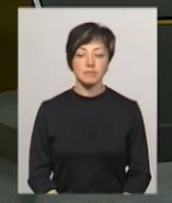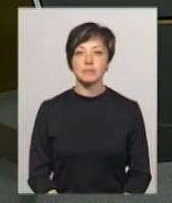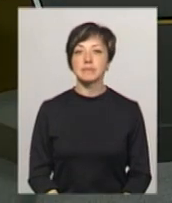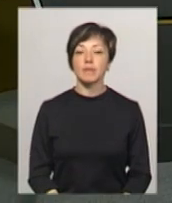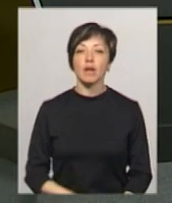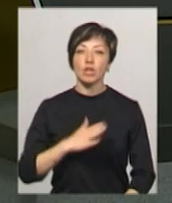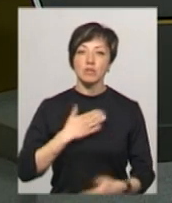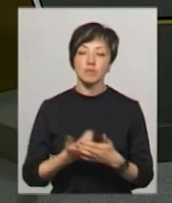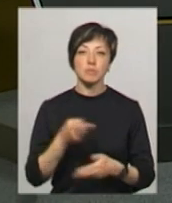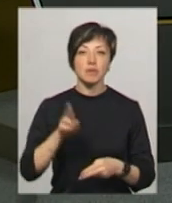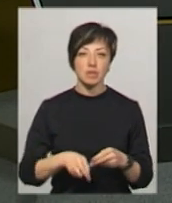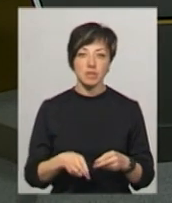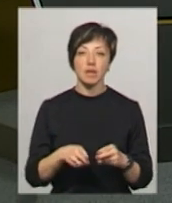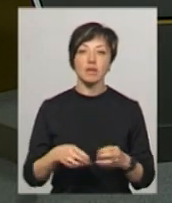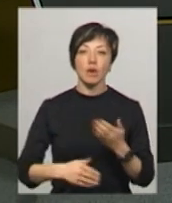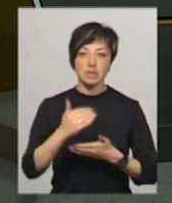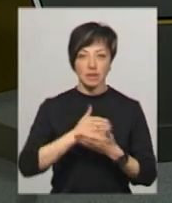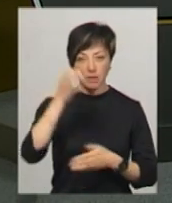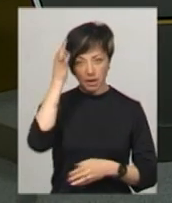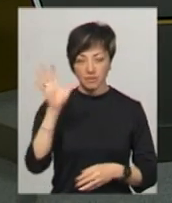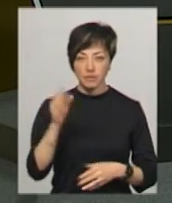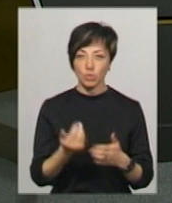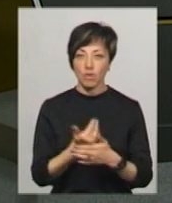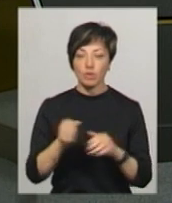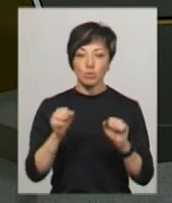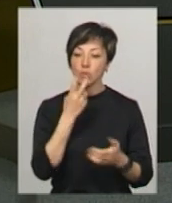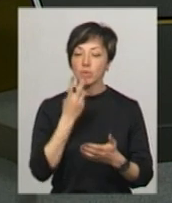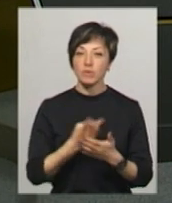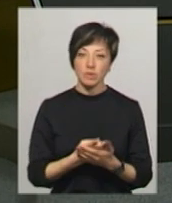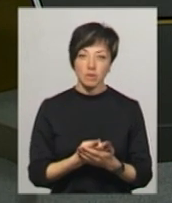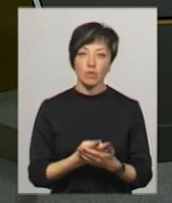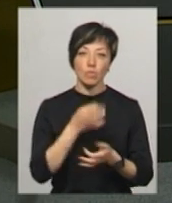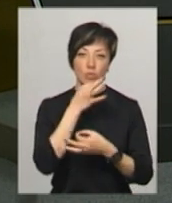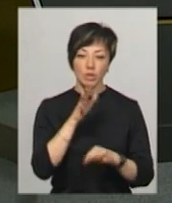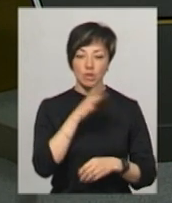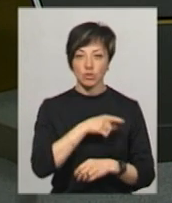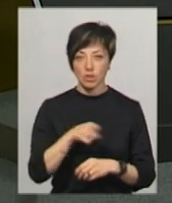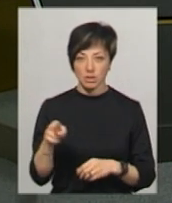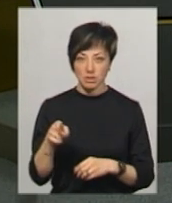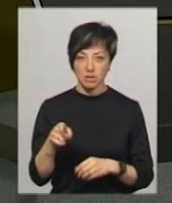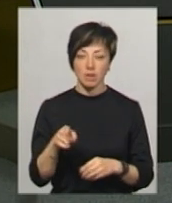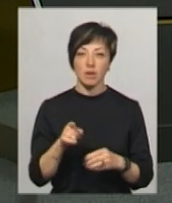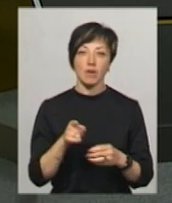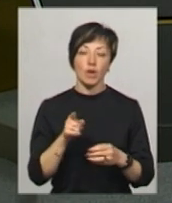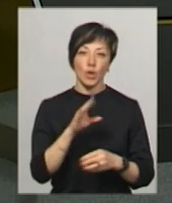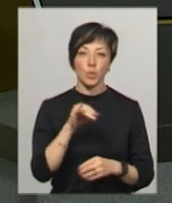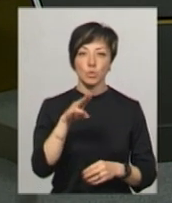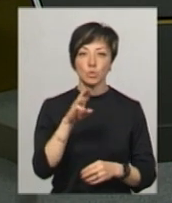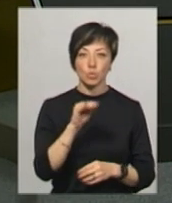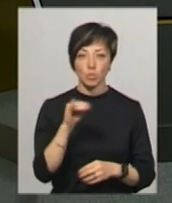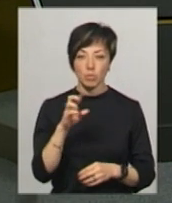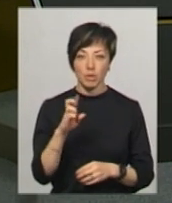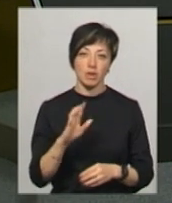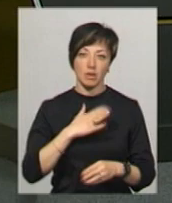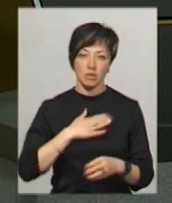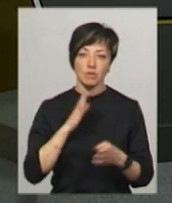Наш випуск завершено і наостанок нагадую, що всі наші випуски ви можете переглядати у будь-який час в мережі Ютуба. Всі наші матеріали на